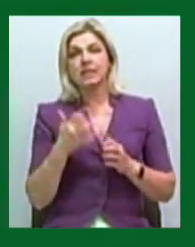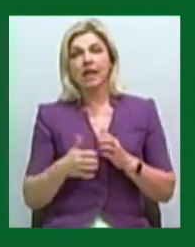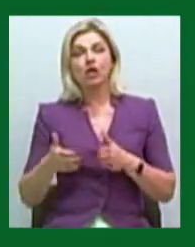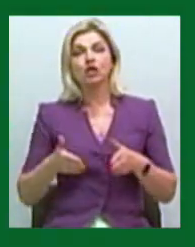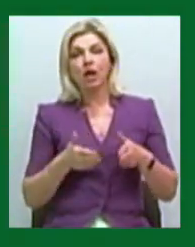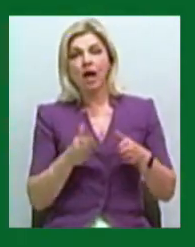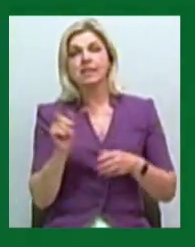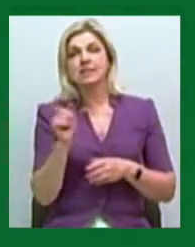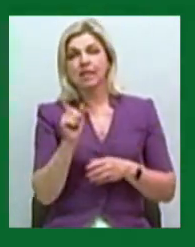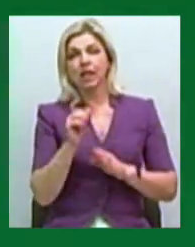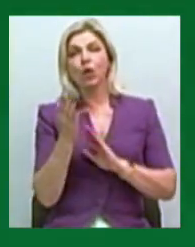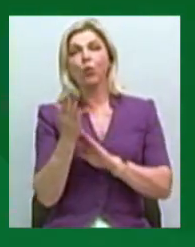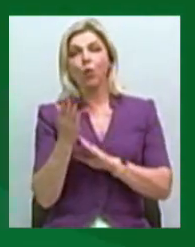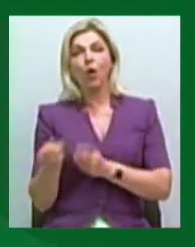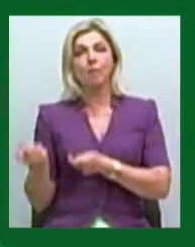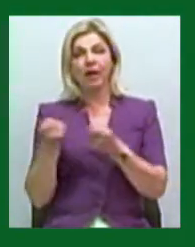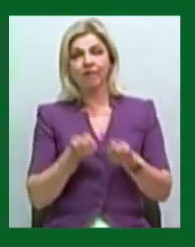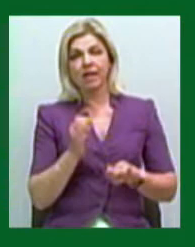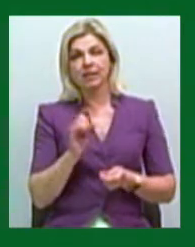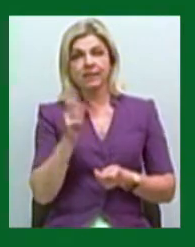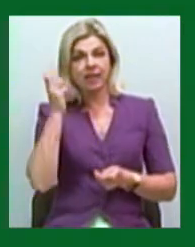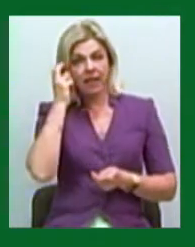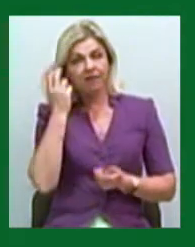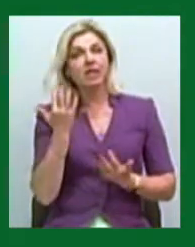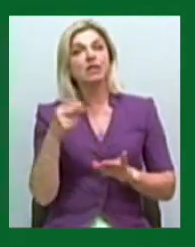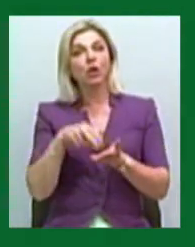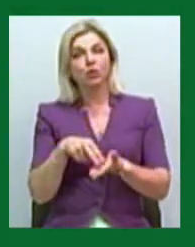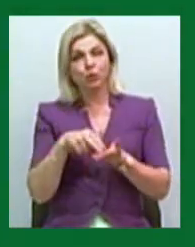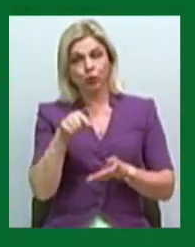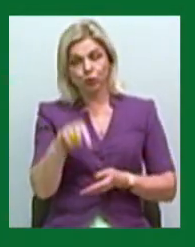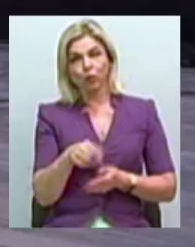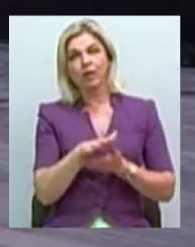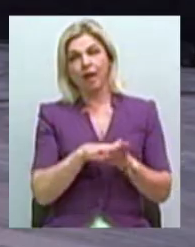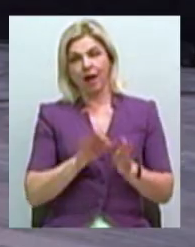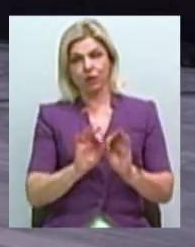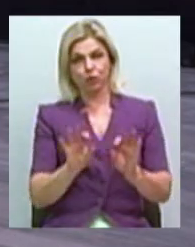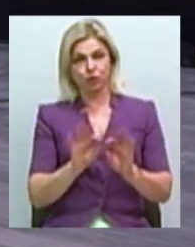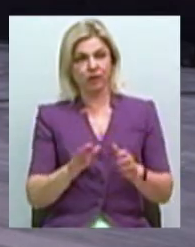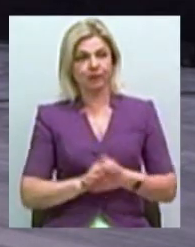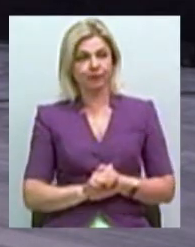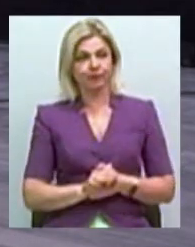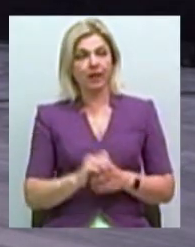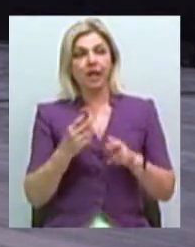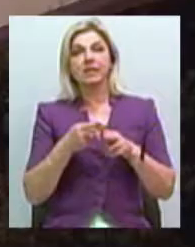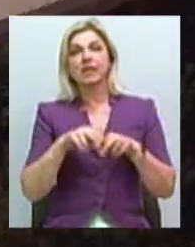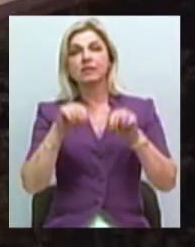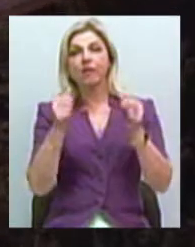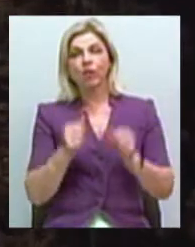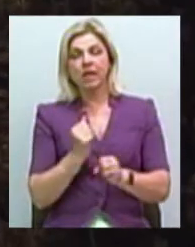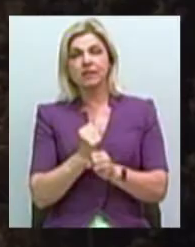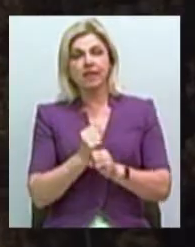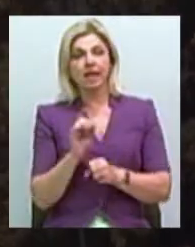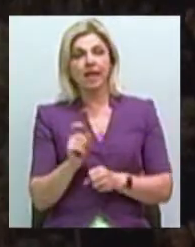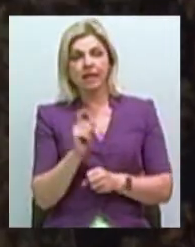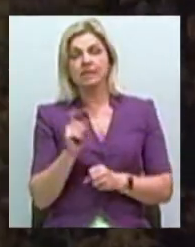Синю руку привезли з Києва. Скільки вона тут простоїть – далі у сюжеті. Скульптура виконана з металу та полістиролу.